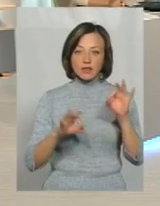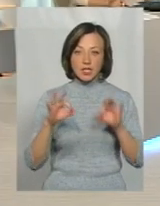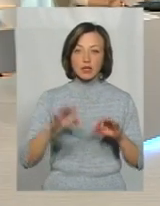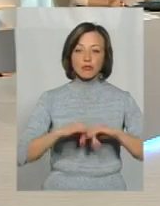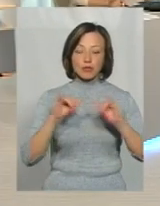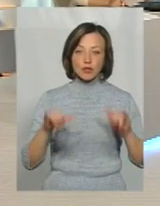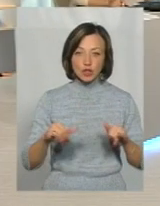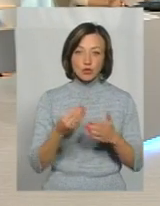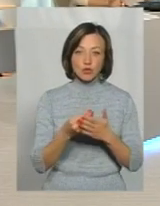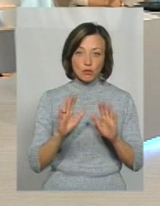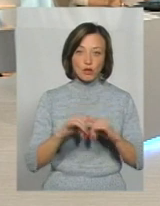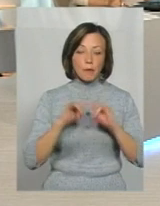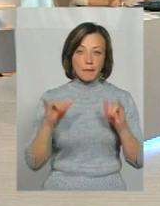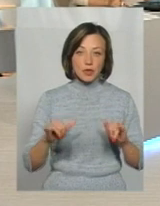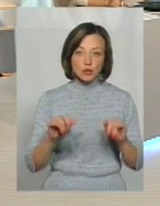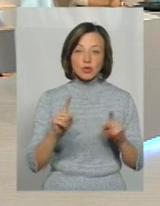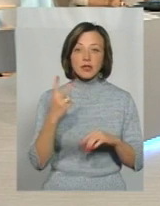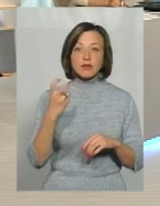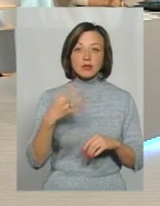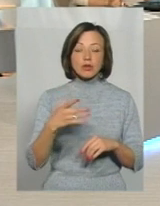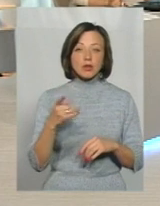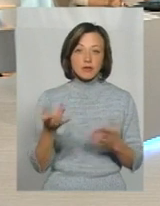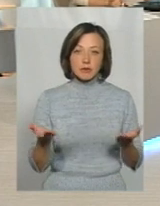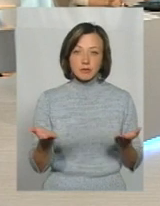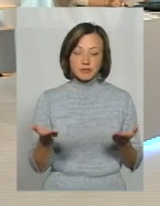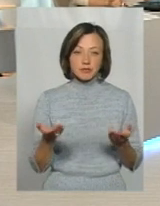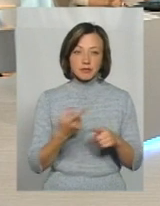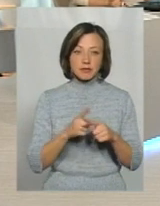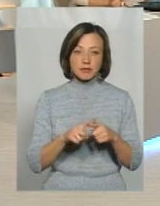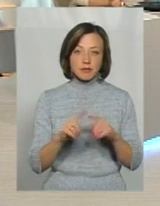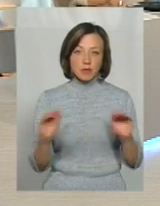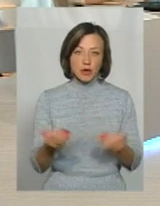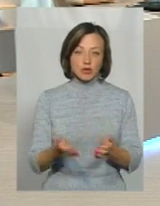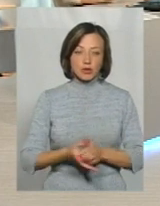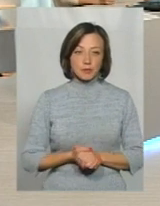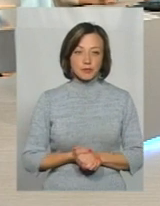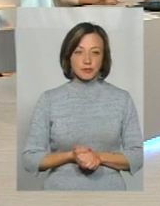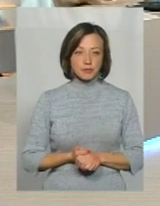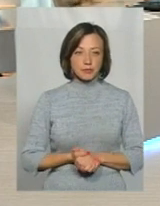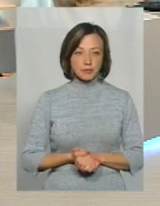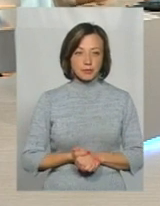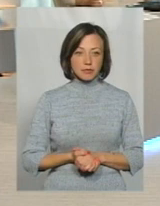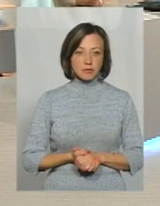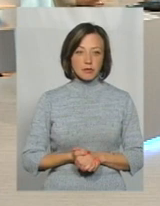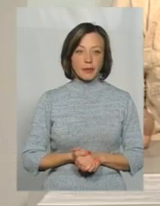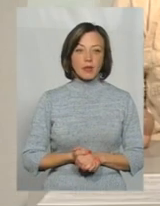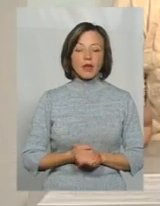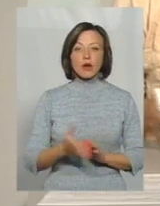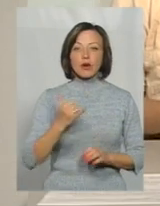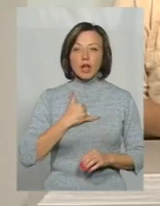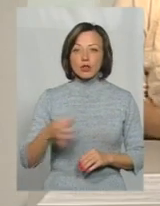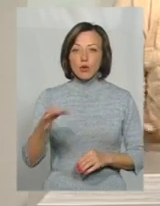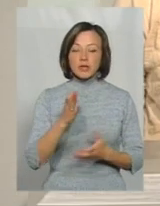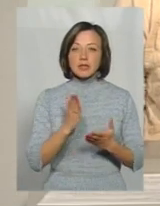більший і, відповідно, сума буде більша. Що таке 240 гривень, то є в рази менше. Дякую, пані Ольгу. В нашій області є краяни,